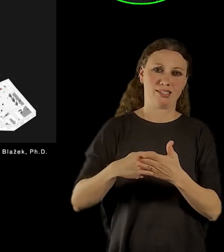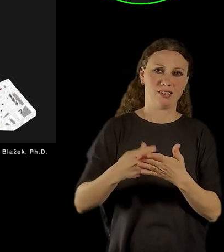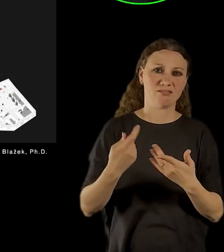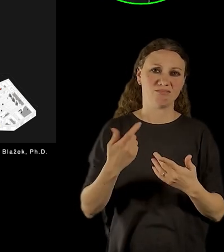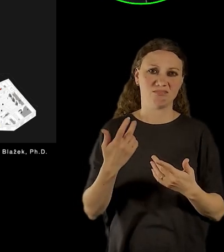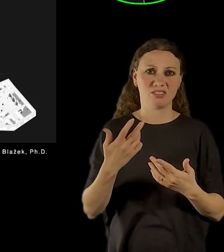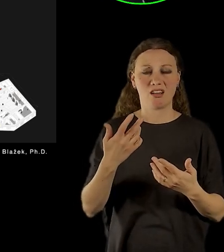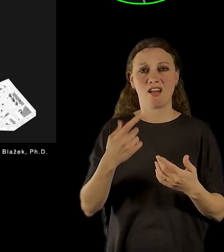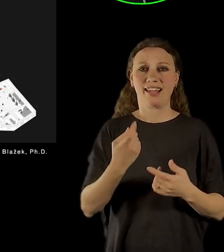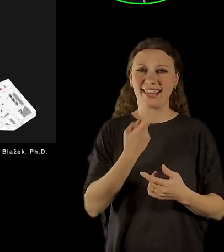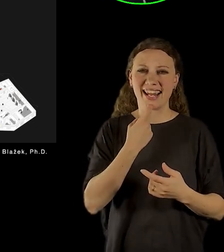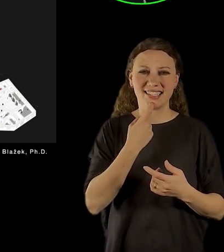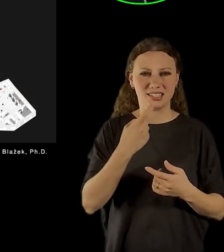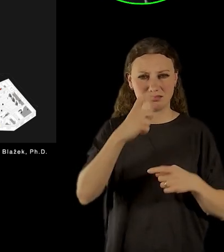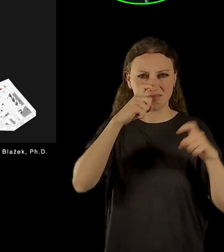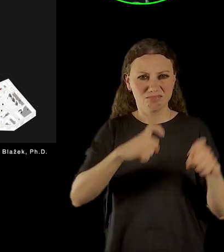židoském getu.